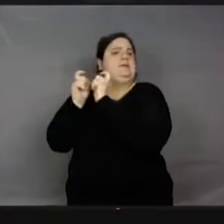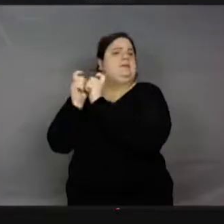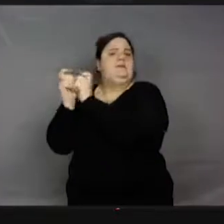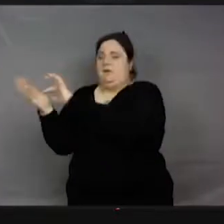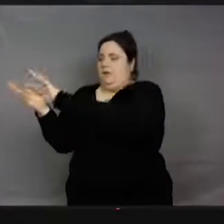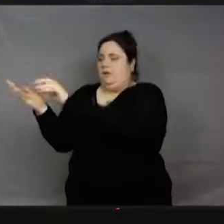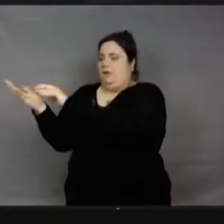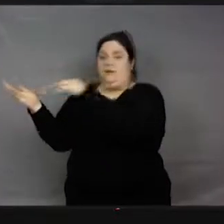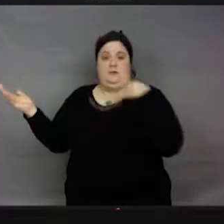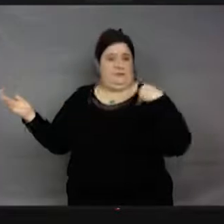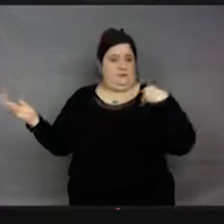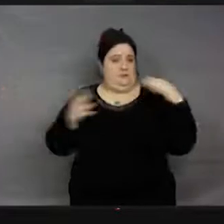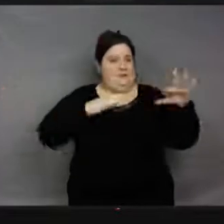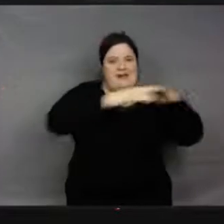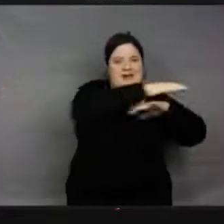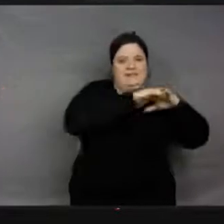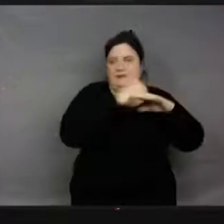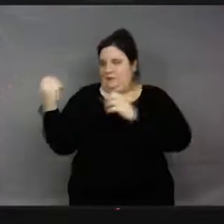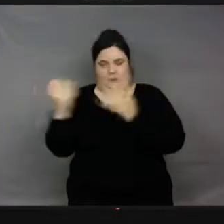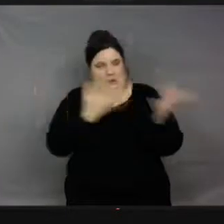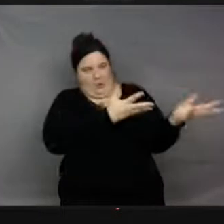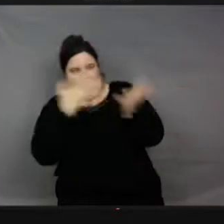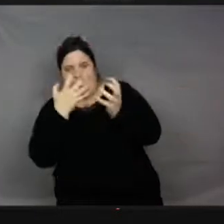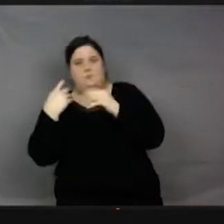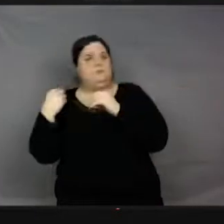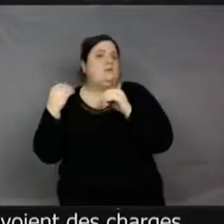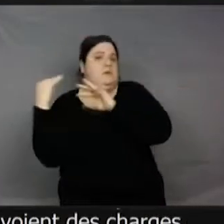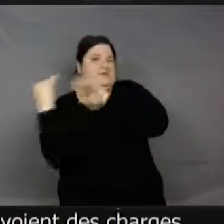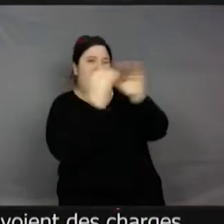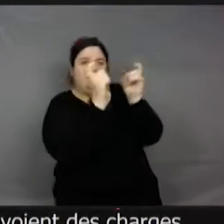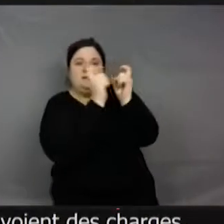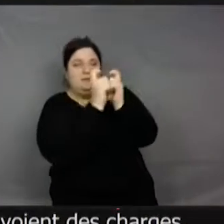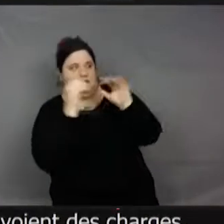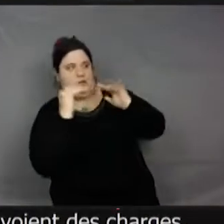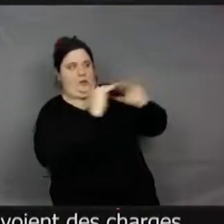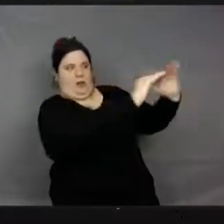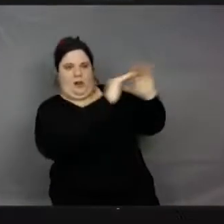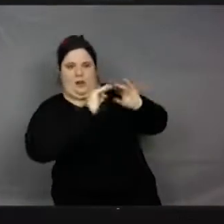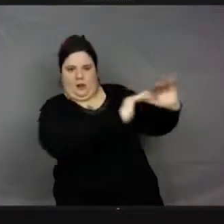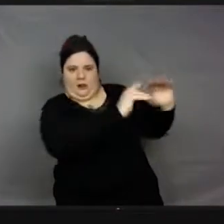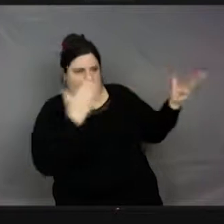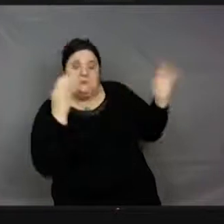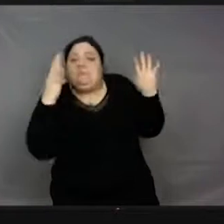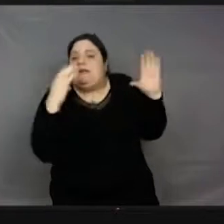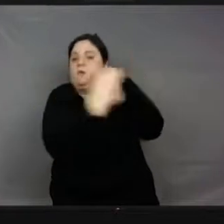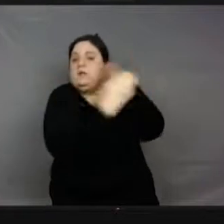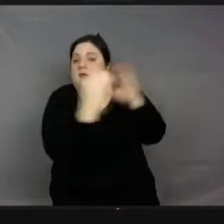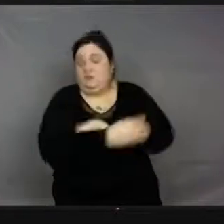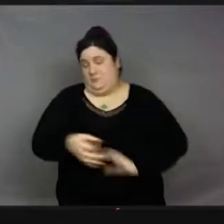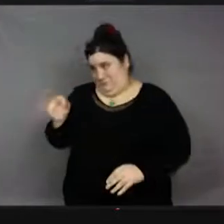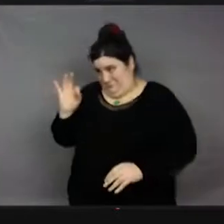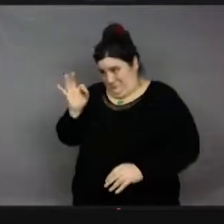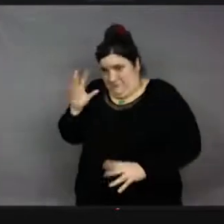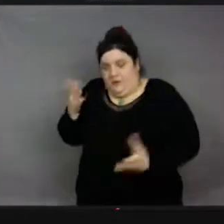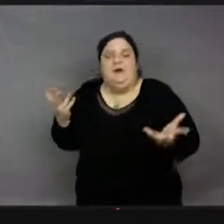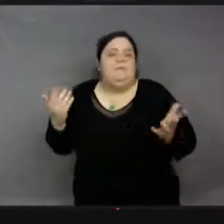aux insectes qui communiquent comme ça. Elles sont chargées électriquement. Donc, en fait, c'est des trucs même assez récents.